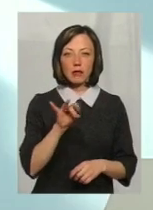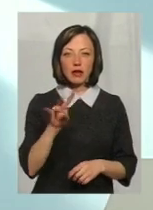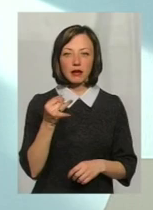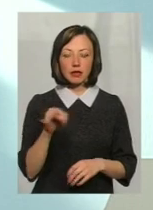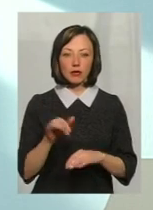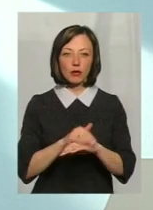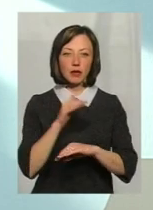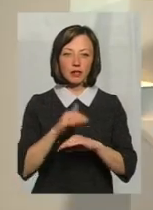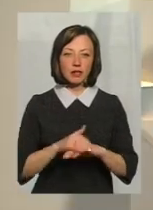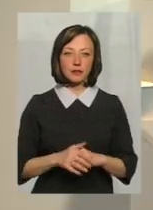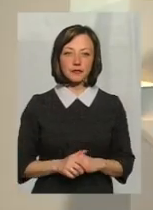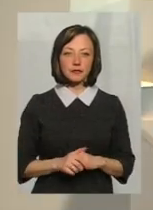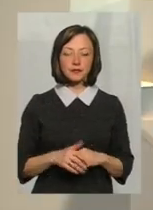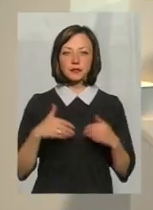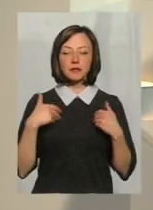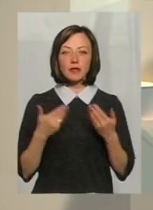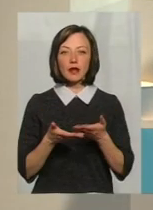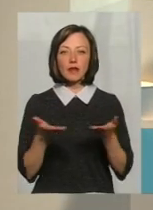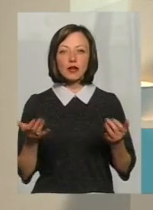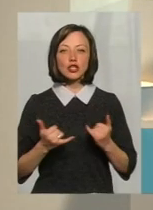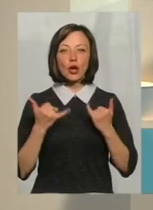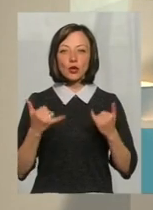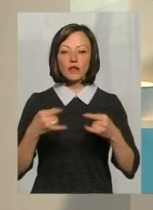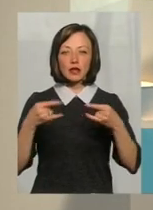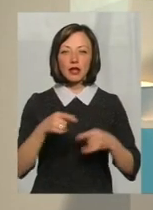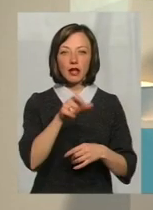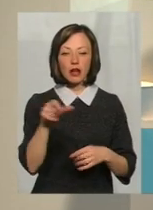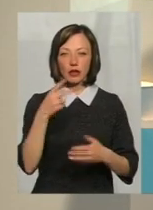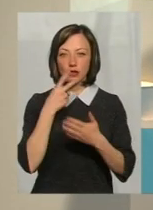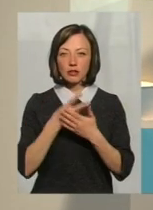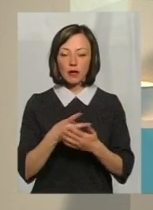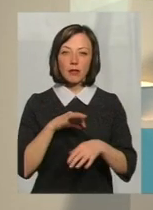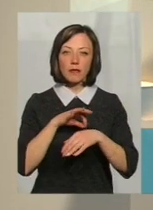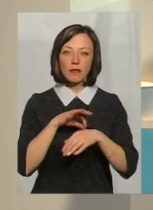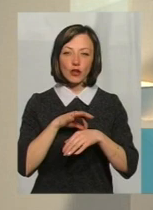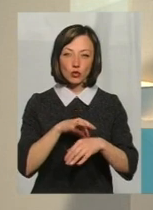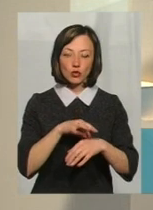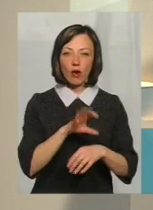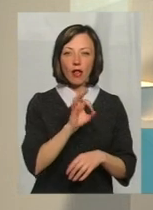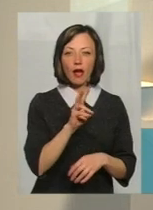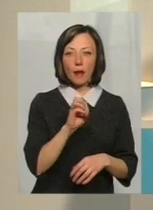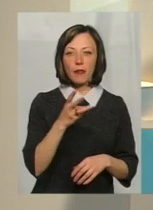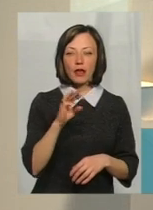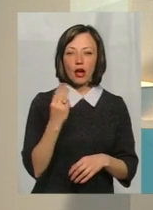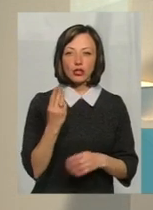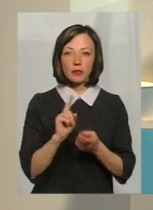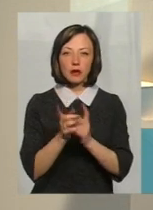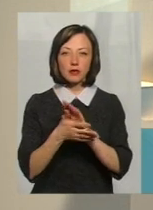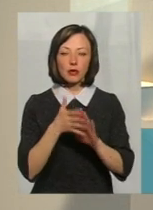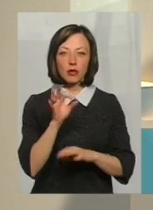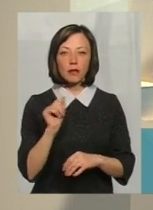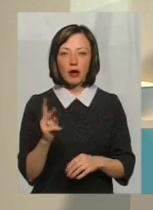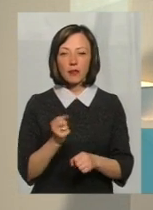вечір. Добрий вечір. Вітаю вас, шановні глядачі. У студії для вас працюють Олена Кеміняш, Ольга Рибак перекладає на мову жестів.